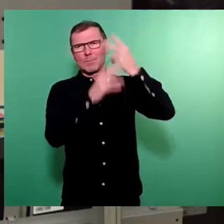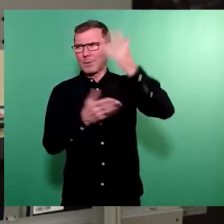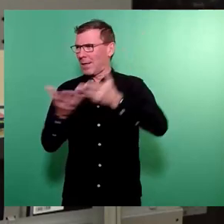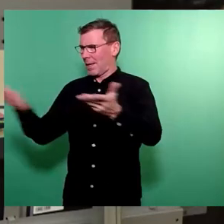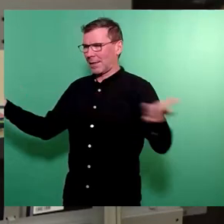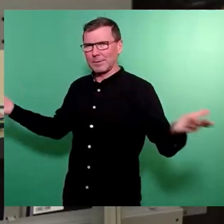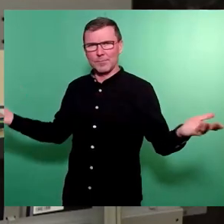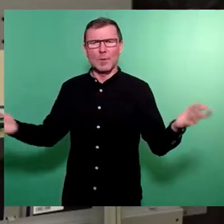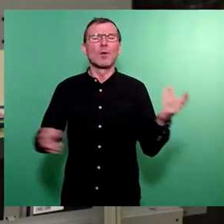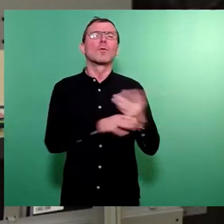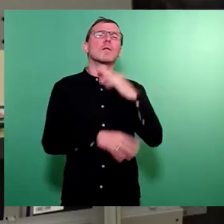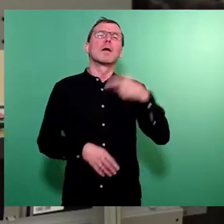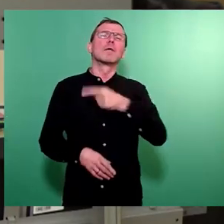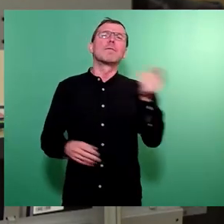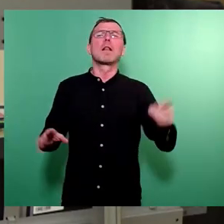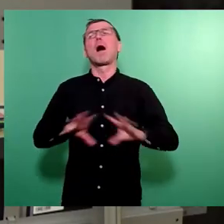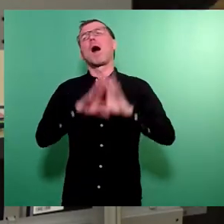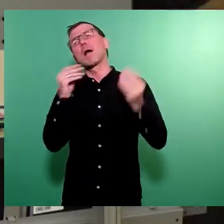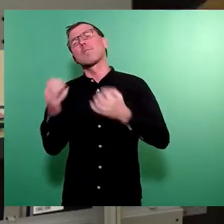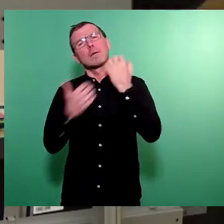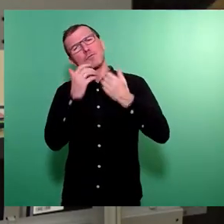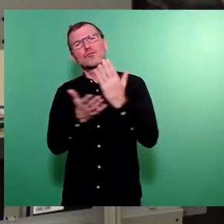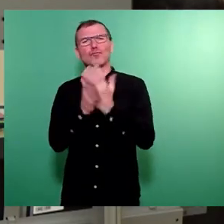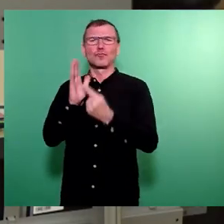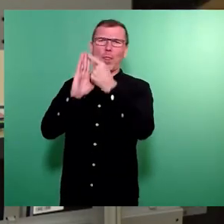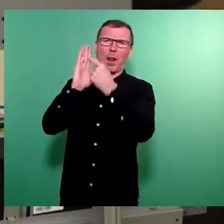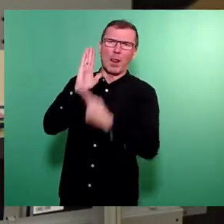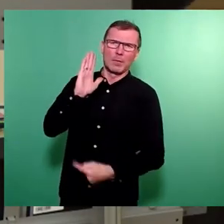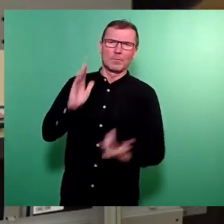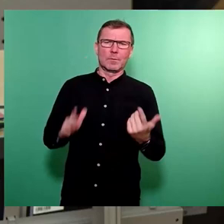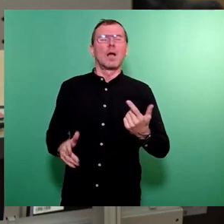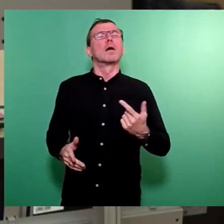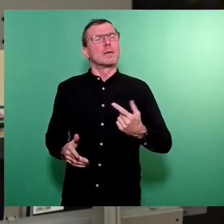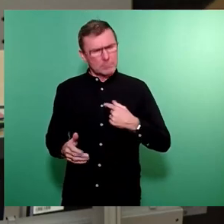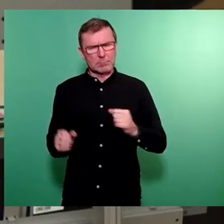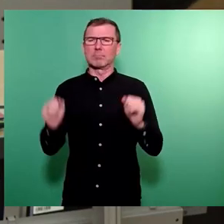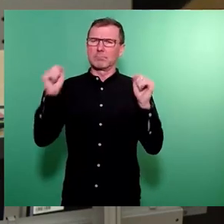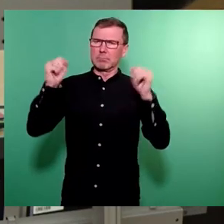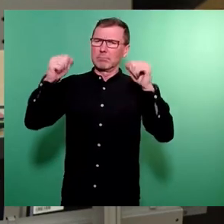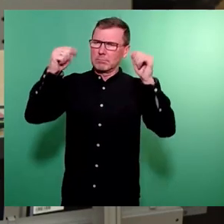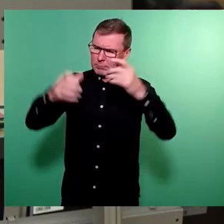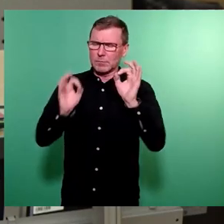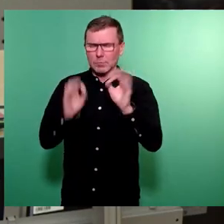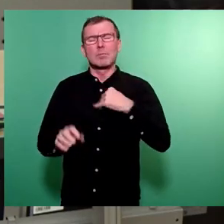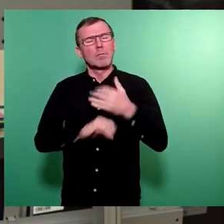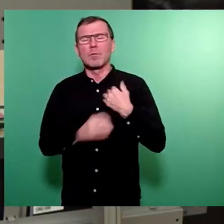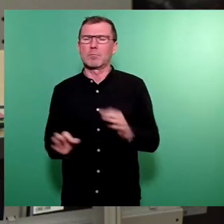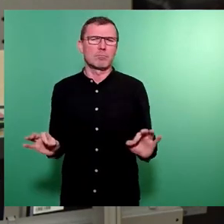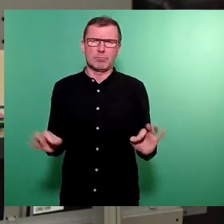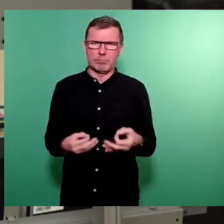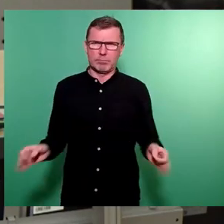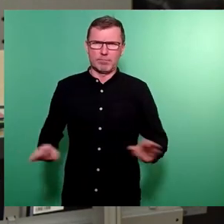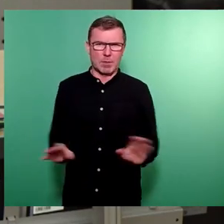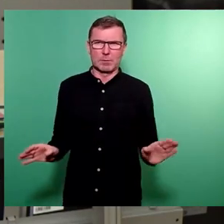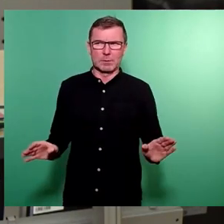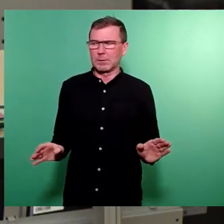Es ist schon viel allgemein zum Haushalt gesagt worden, was ich nur unterstreichen kann. Gar keine Frage, will ich auch nicht alles wiederholen. Es ist